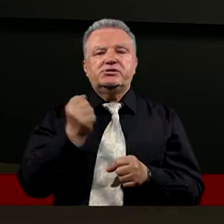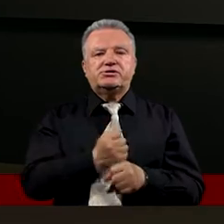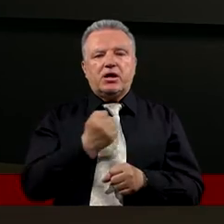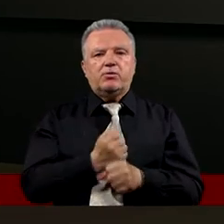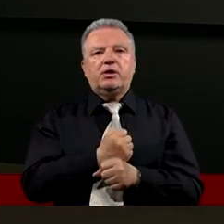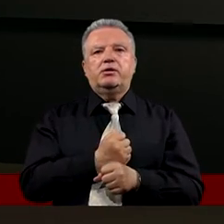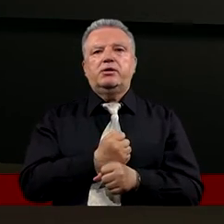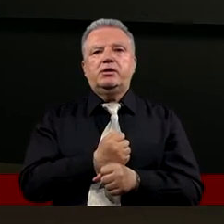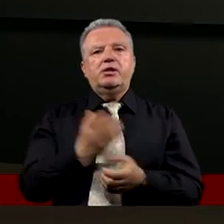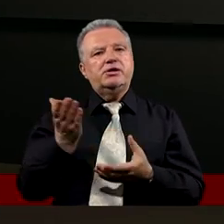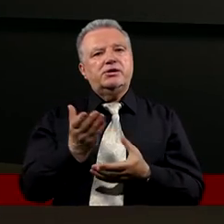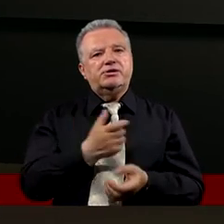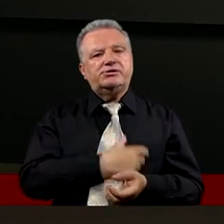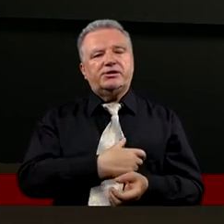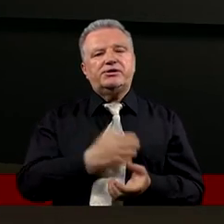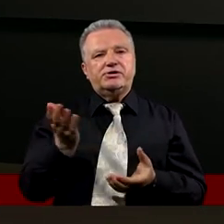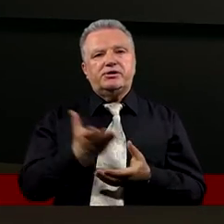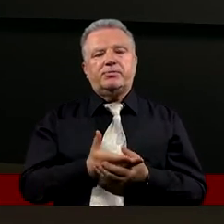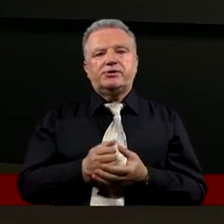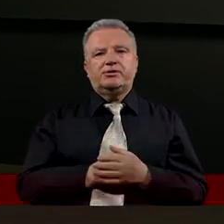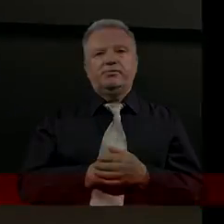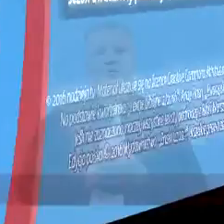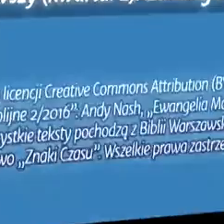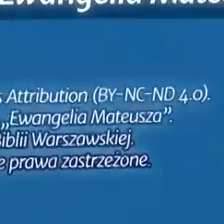i Skała. Bardzo serdecznie zapraszam.